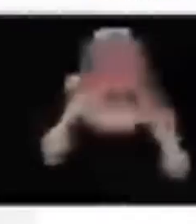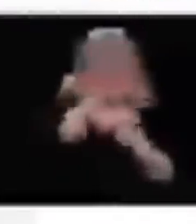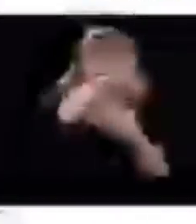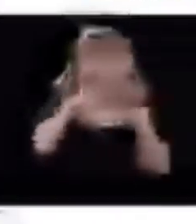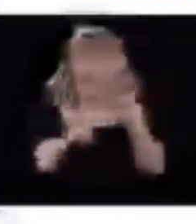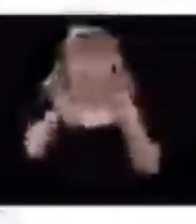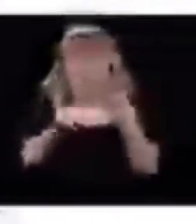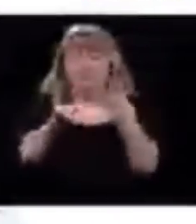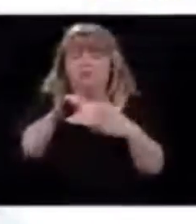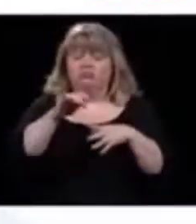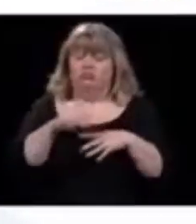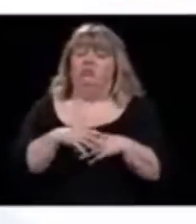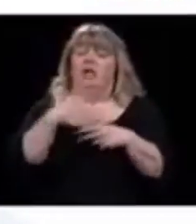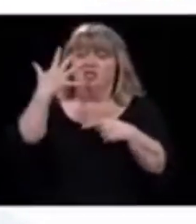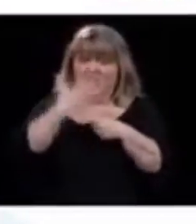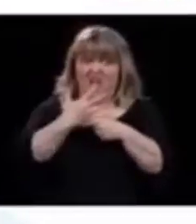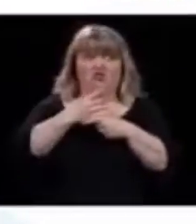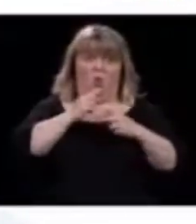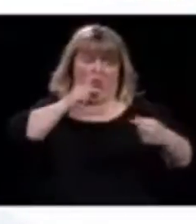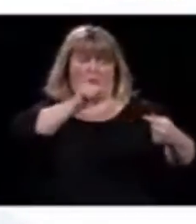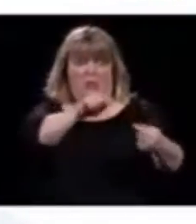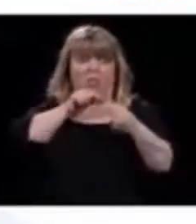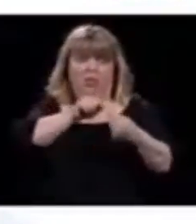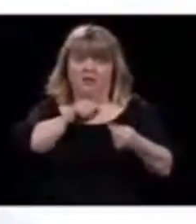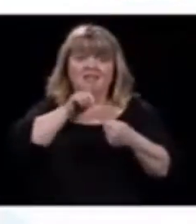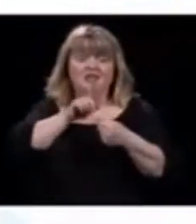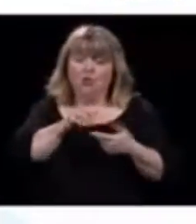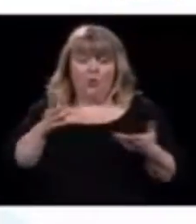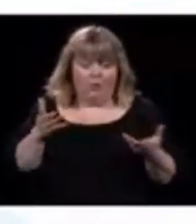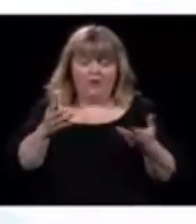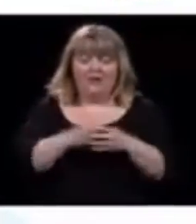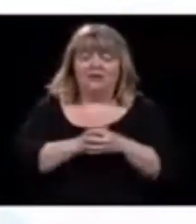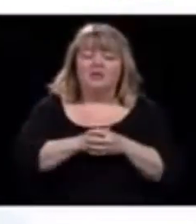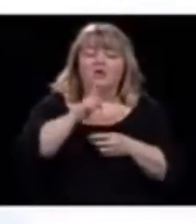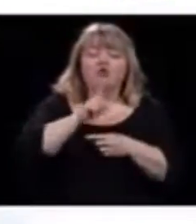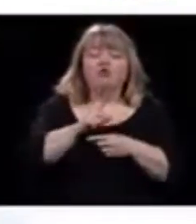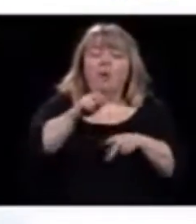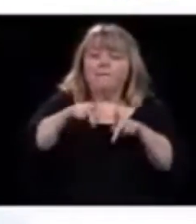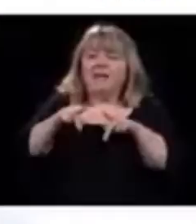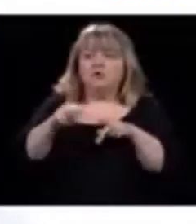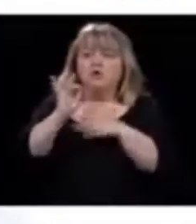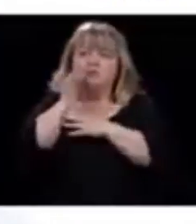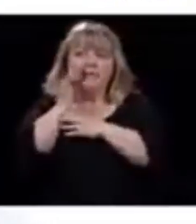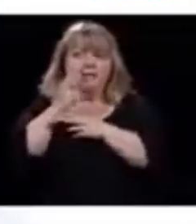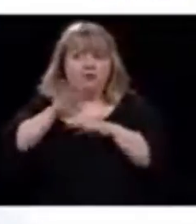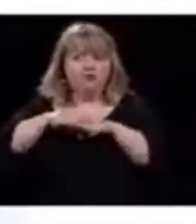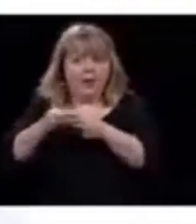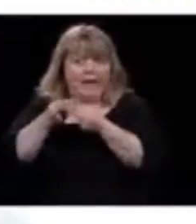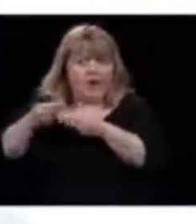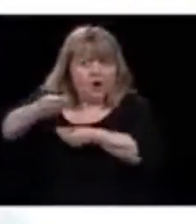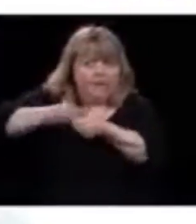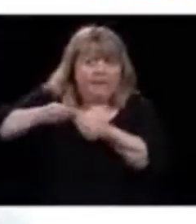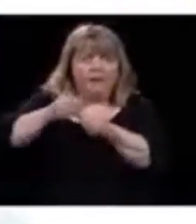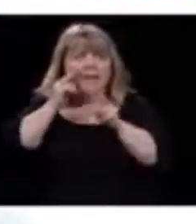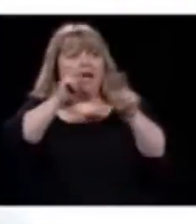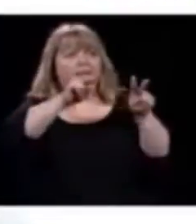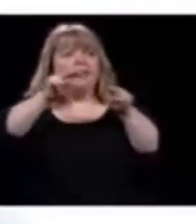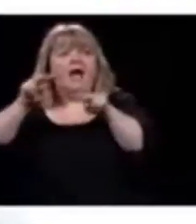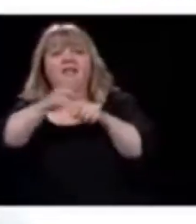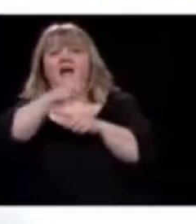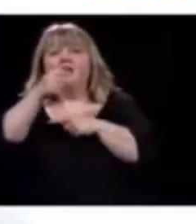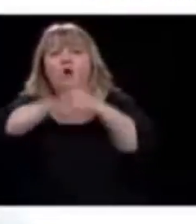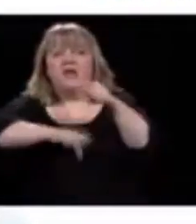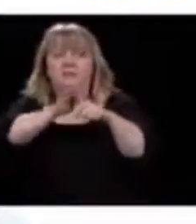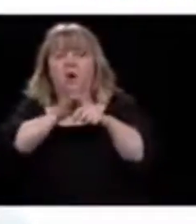'assurer sur le modèle qu ont pris, puis etc. Je suis convaincu que des économistes ou d'autres personnes, actuellement, qui regardent les données publiées dans le monde, puis qui font des